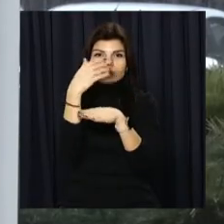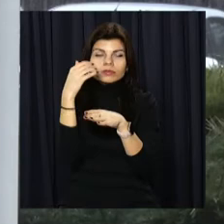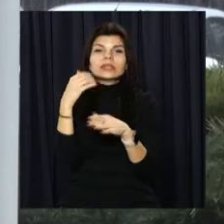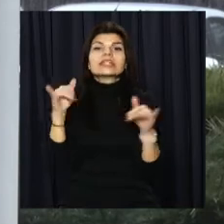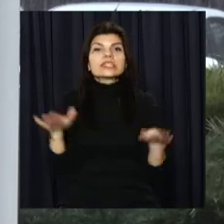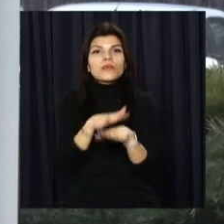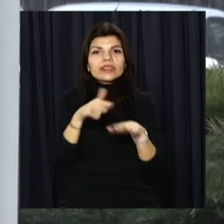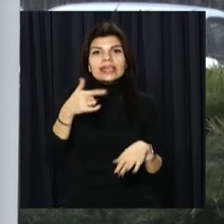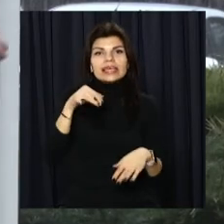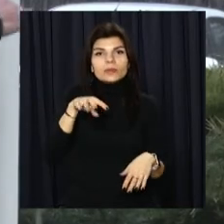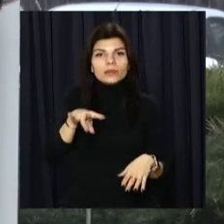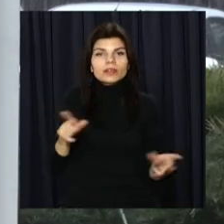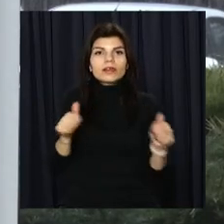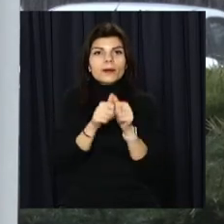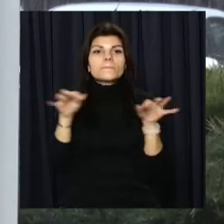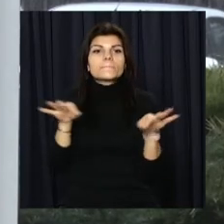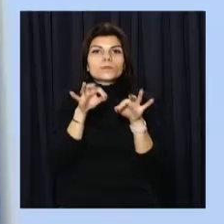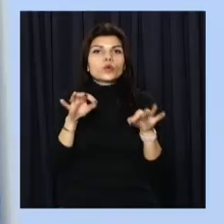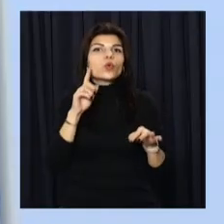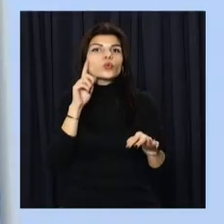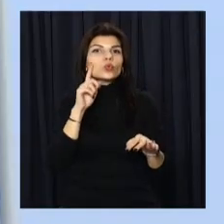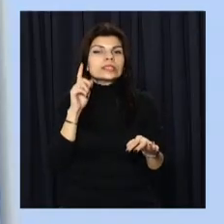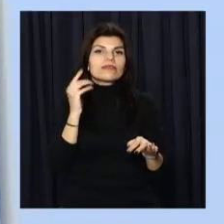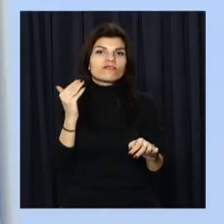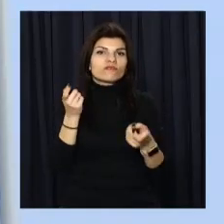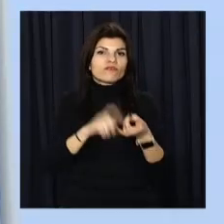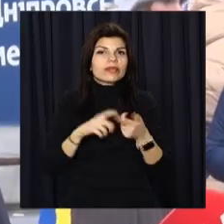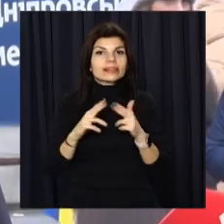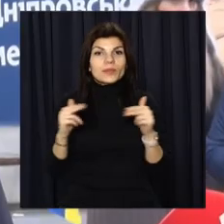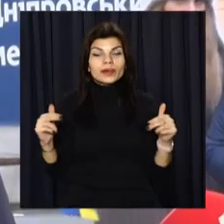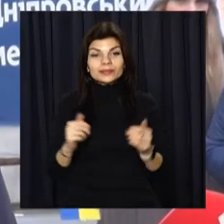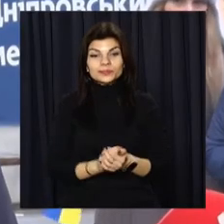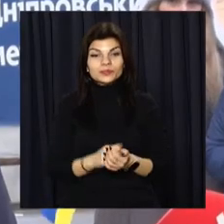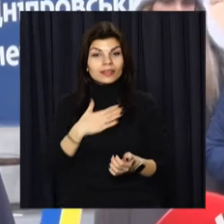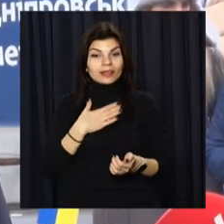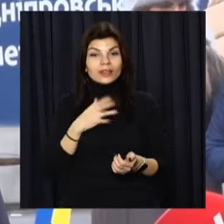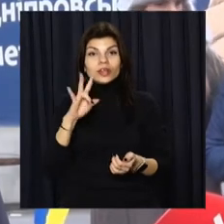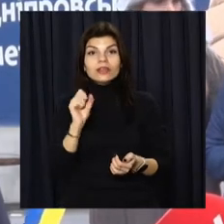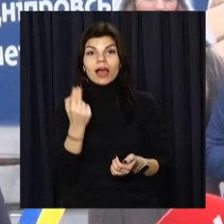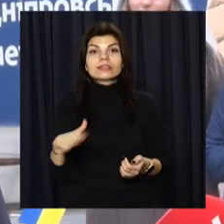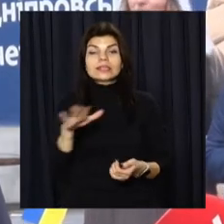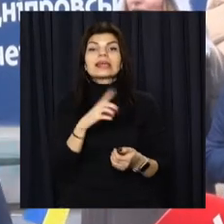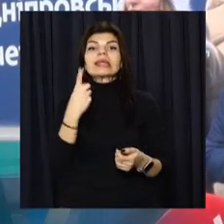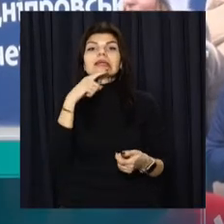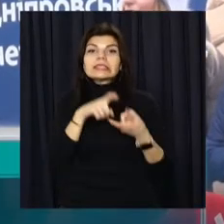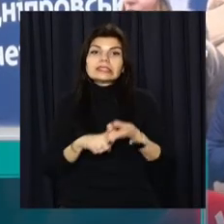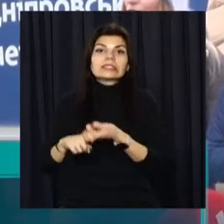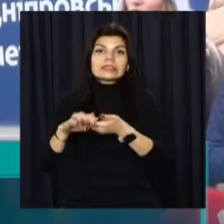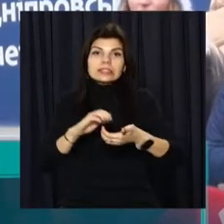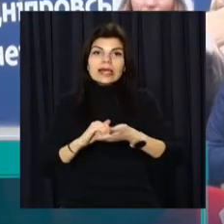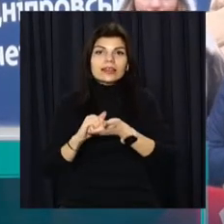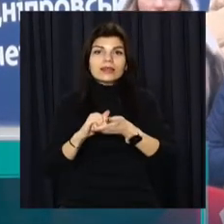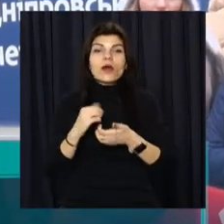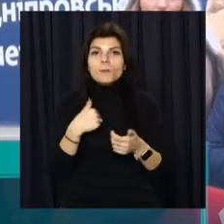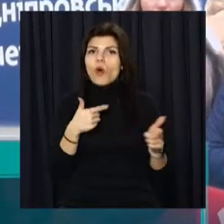Заспівали гімн під супровід ансамблю «Юні з Дніпра». Наша нація єдина, що ми готові до